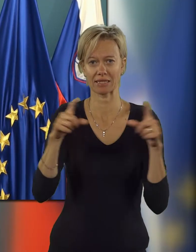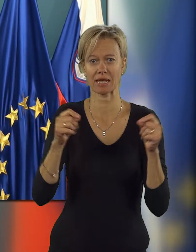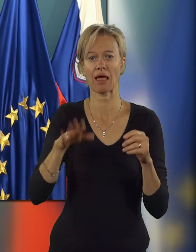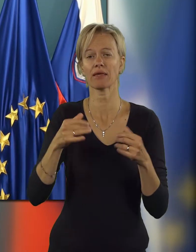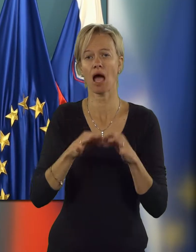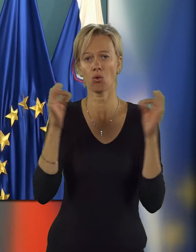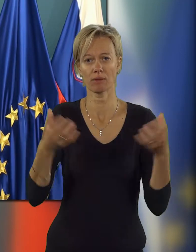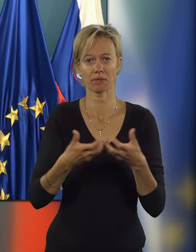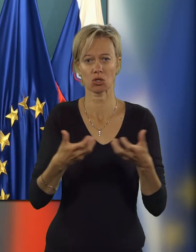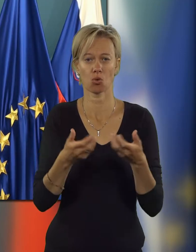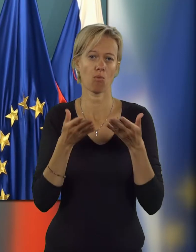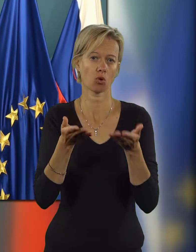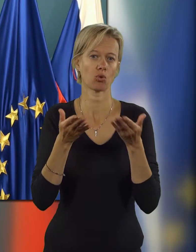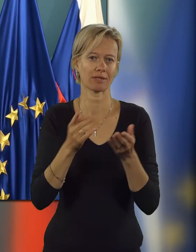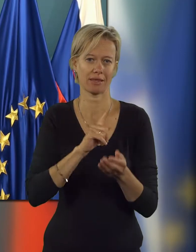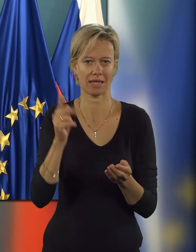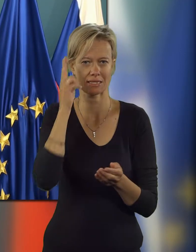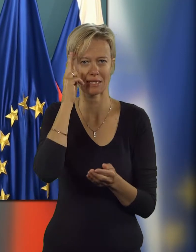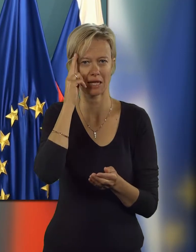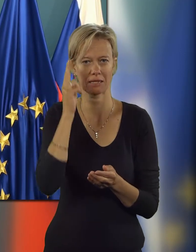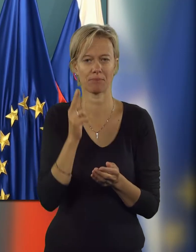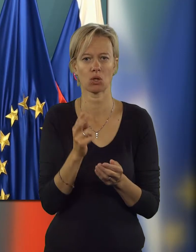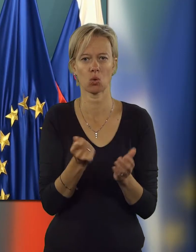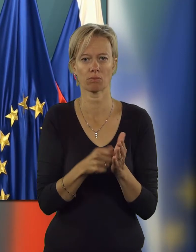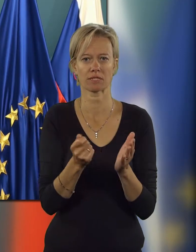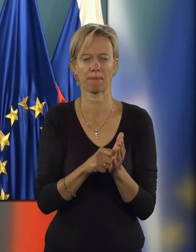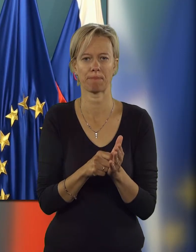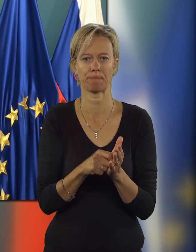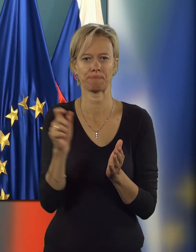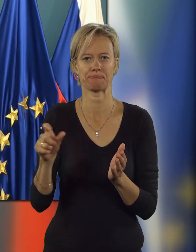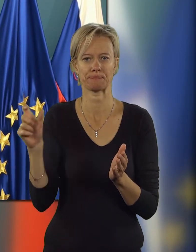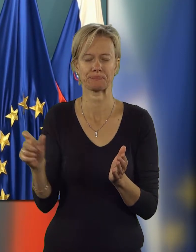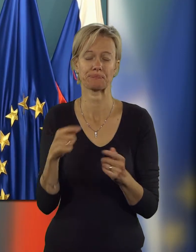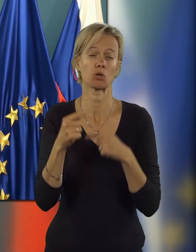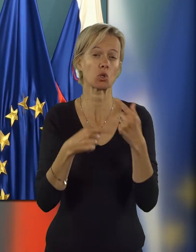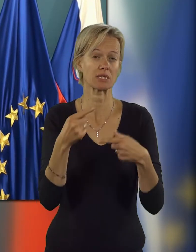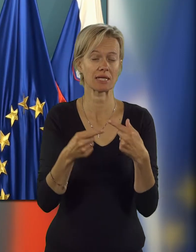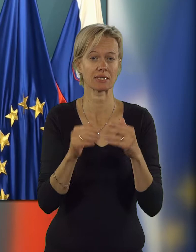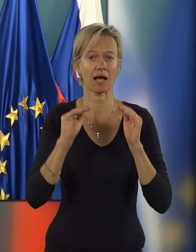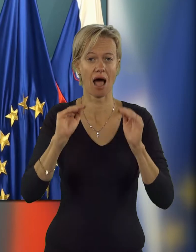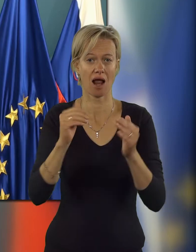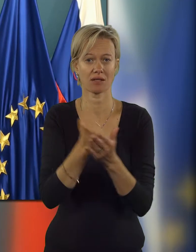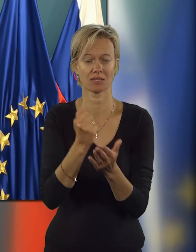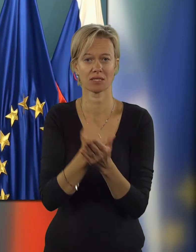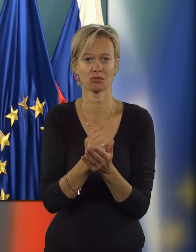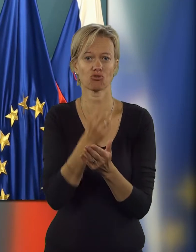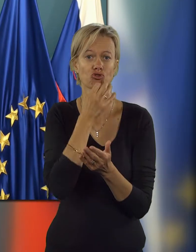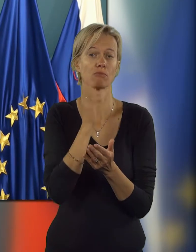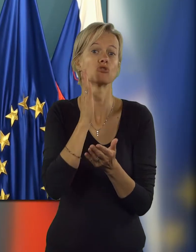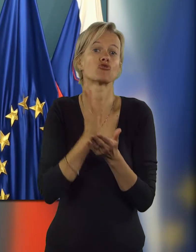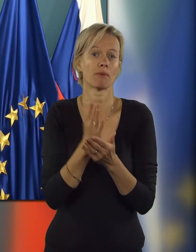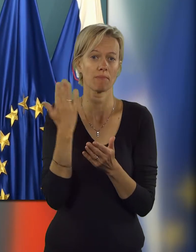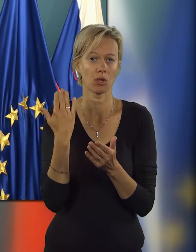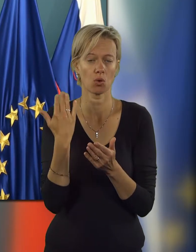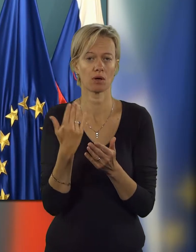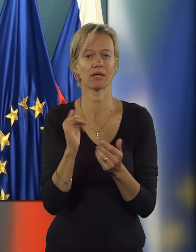javnem trgu, ponujate ne znanim kupcem. In proces garancij, če bi že